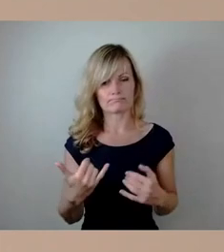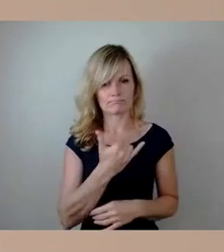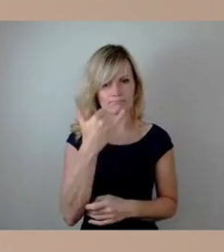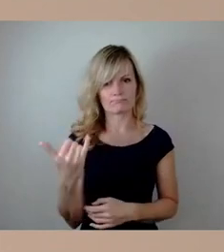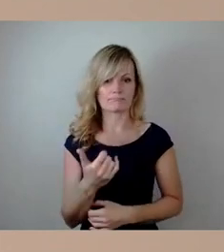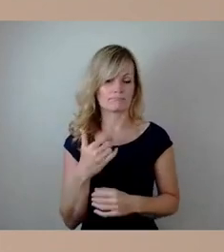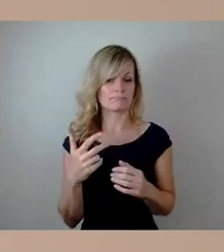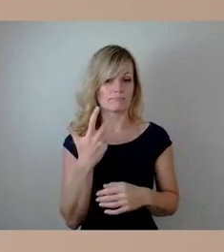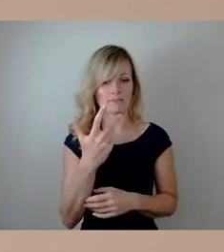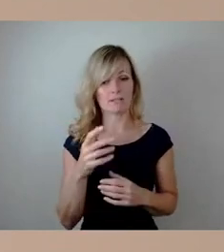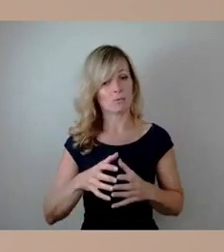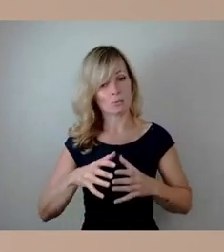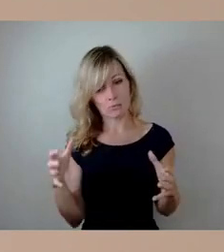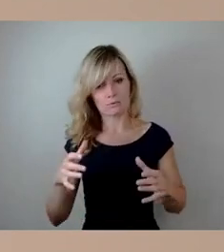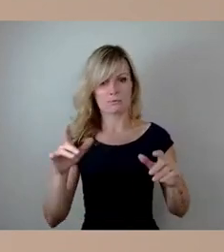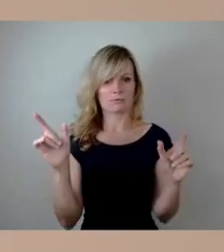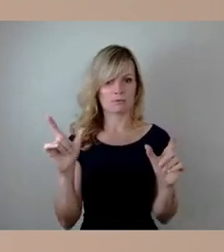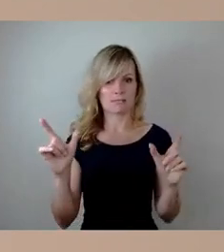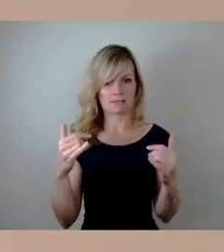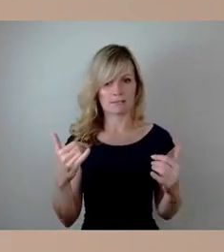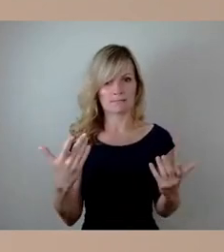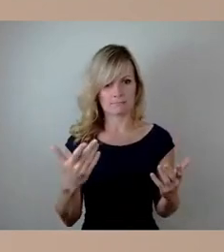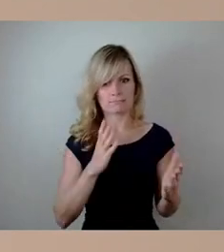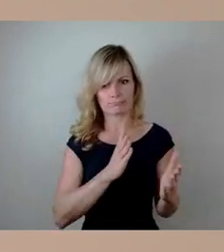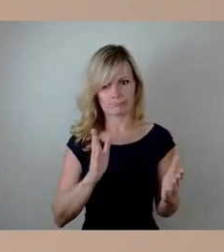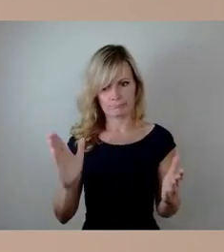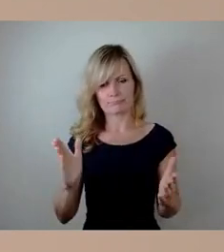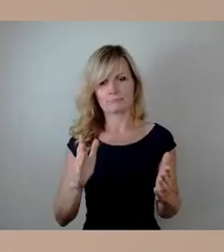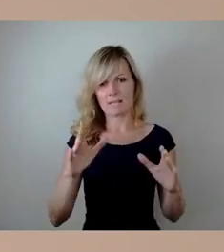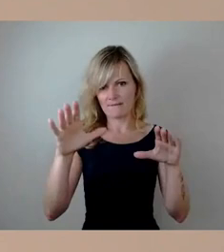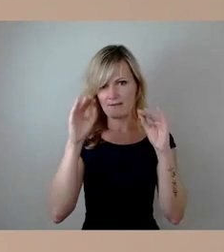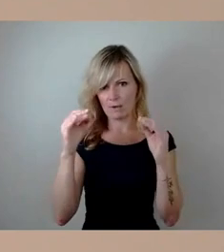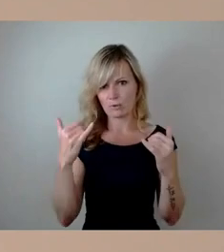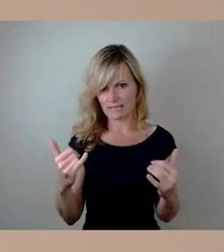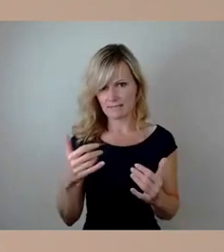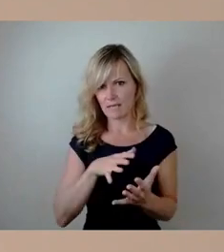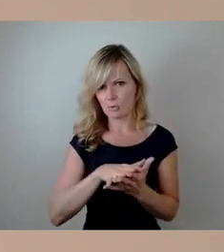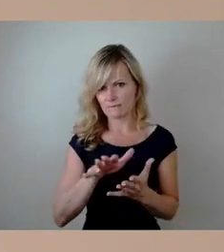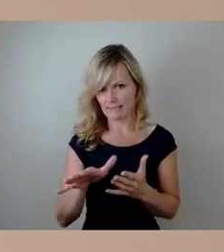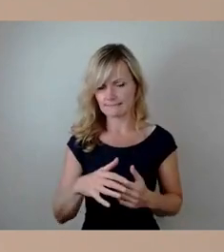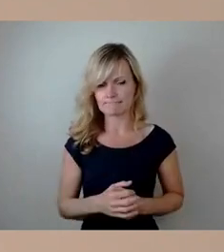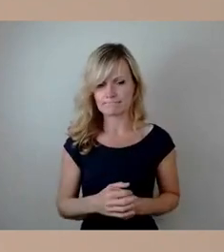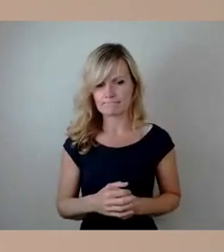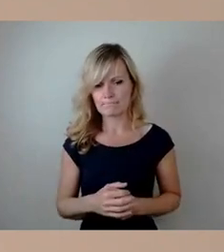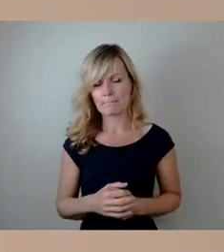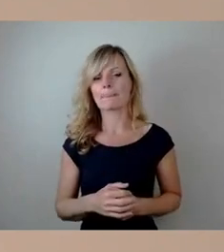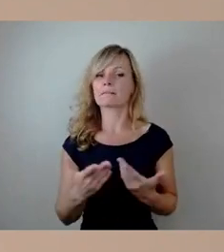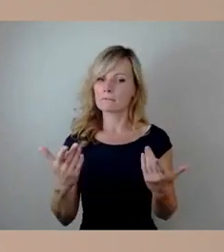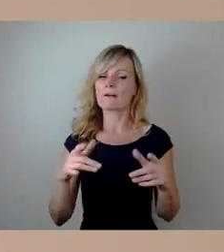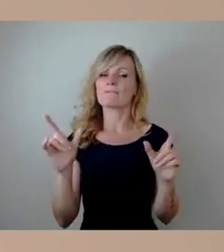entsprechend auswerten. Es ist ja so, dass bei jeder dieser Veranstaltungen ein Verkehrskonzept gemacht wird.